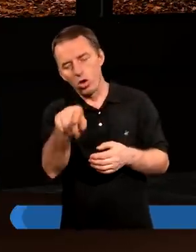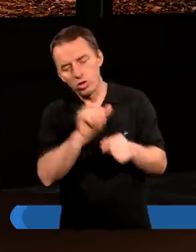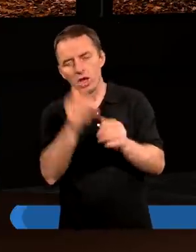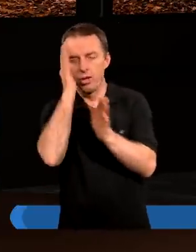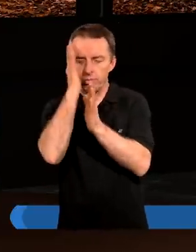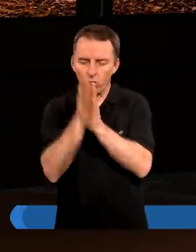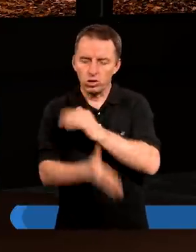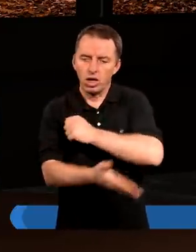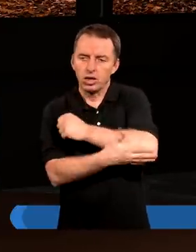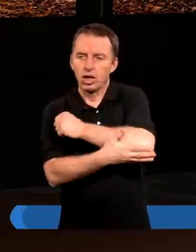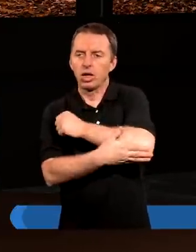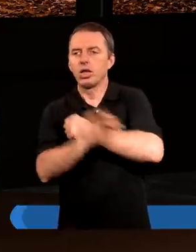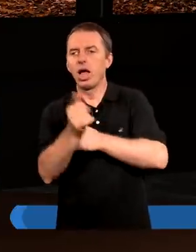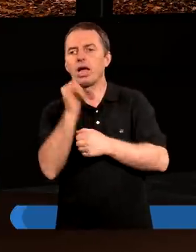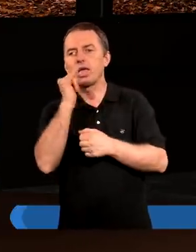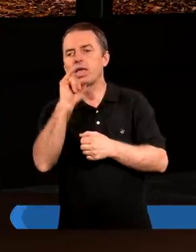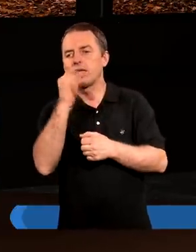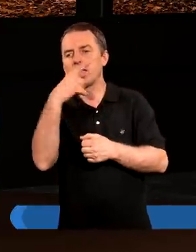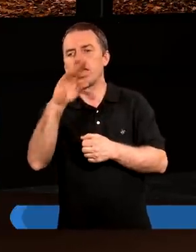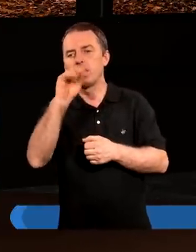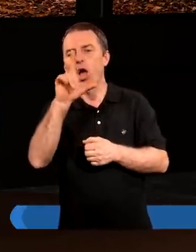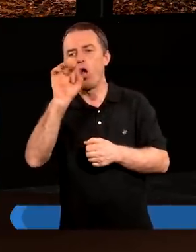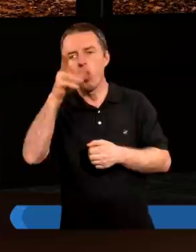prosta zasada, jak w ideologii